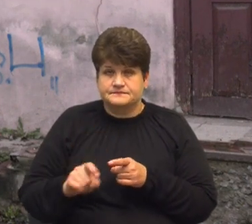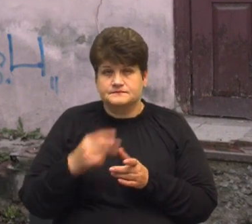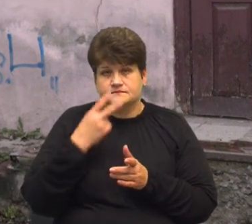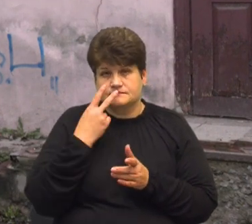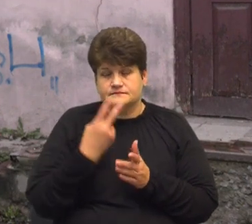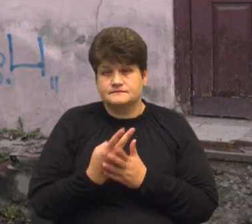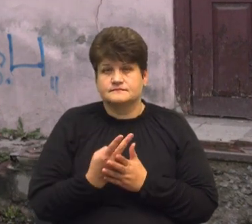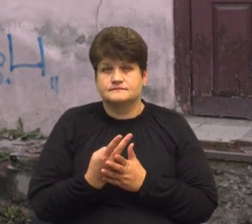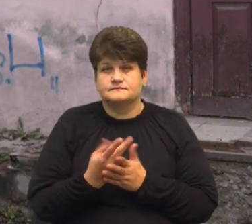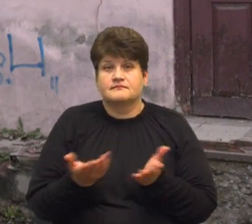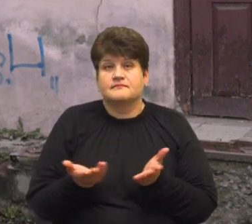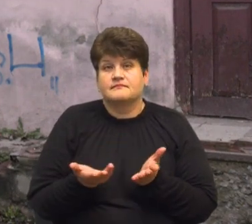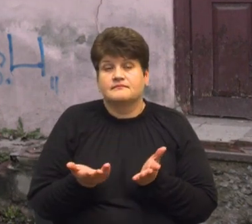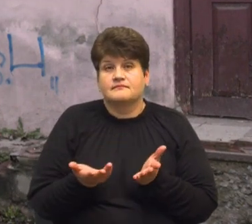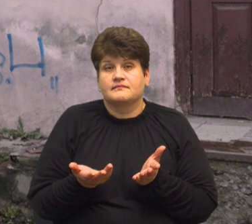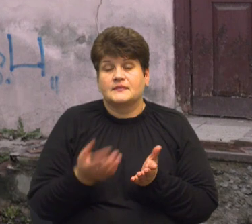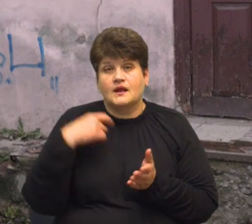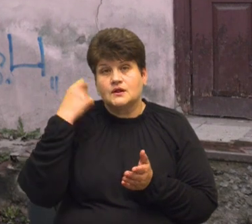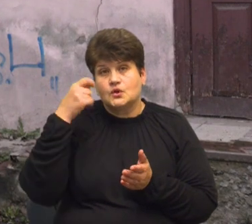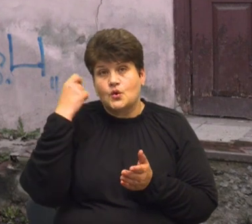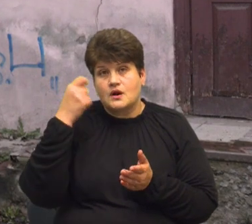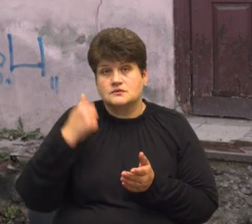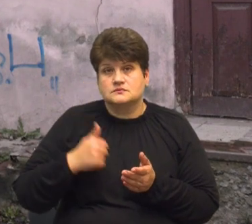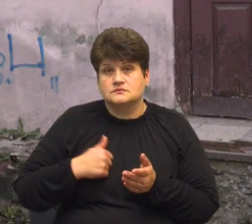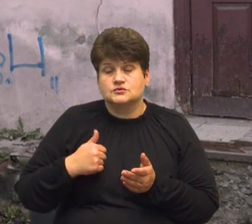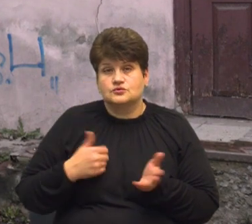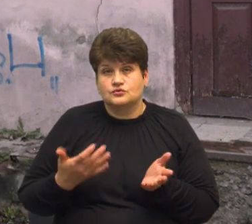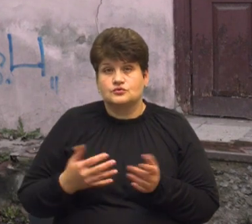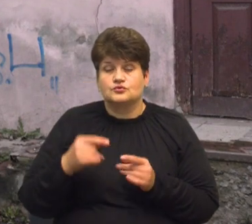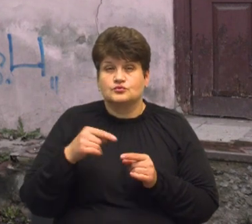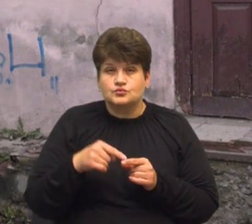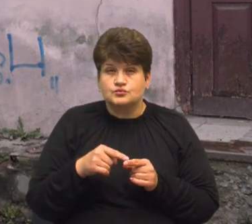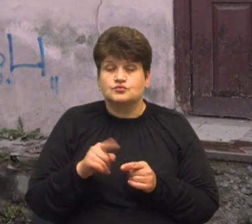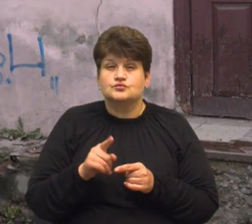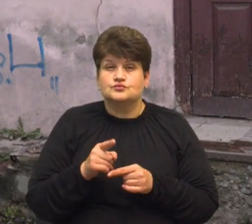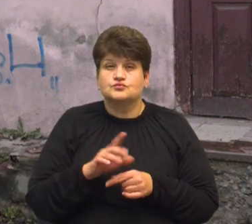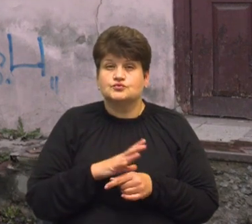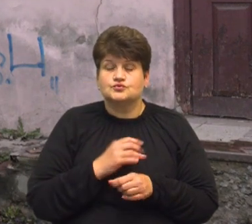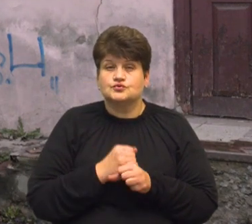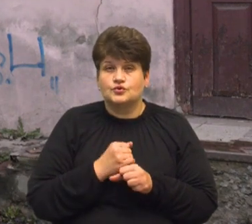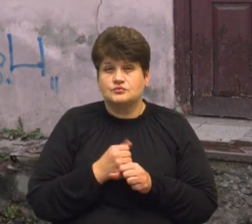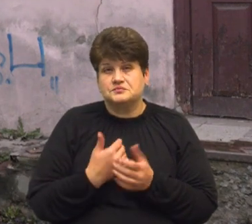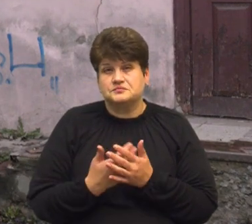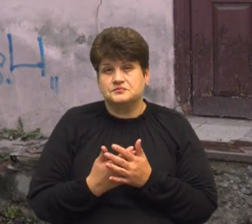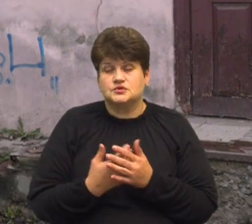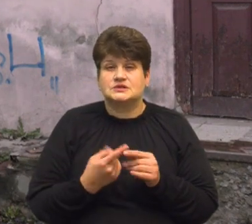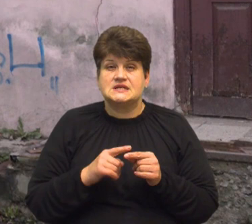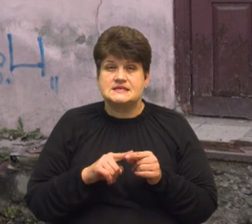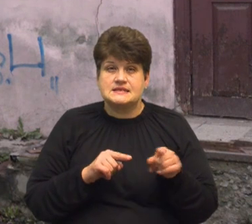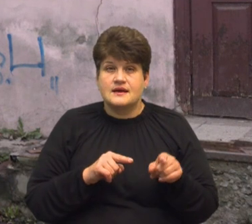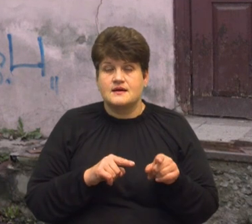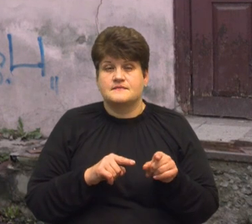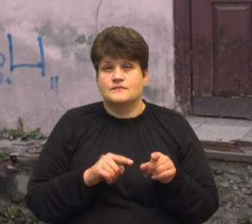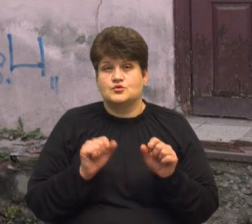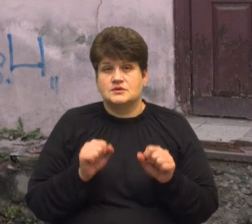якогось турецького воєначальника, через що було зроблено припущення, що цей артефакт